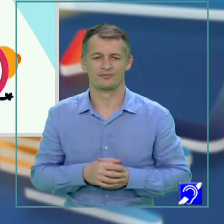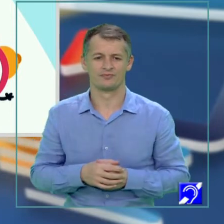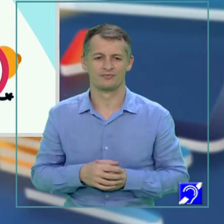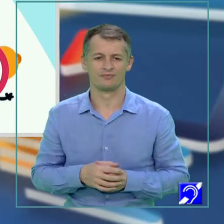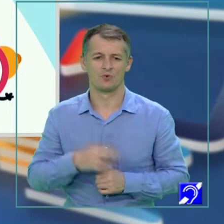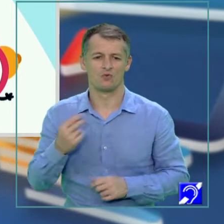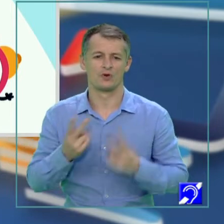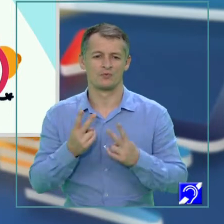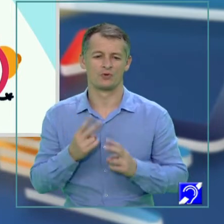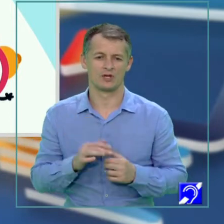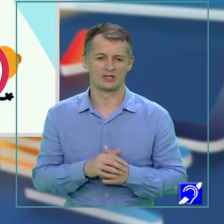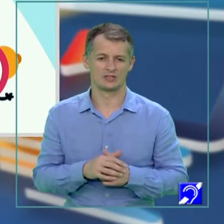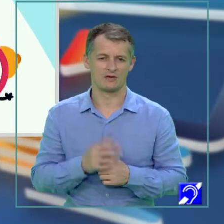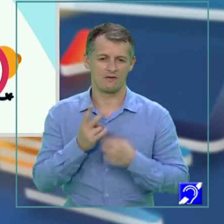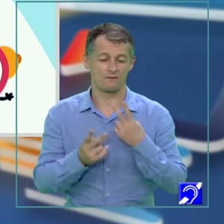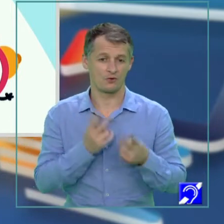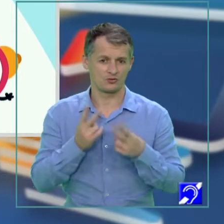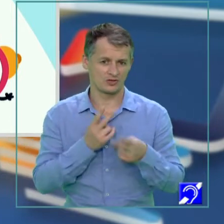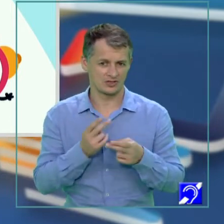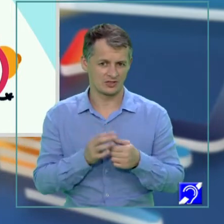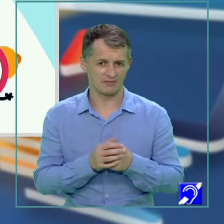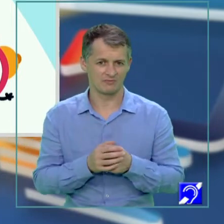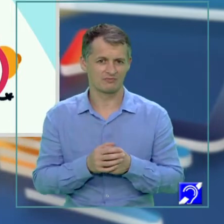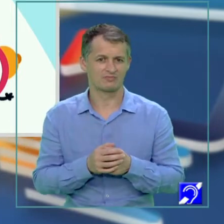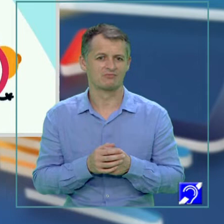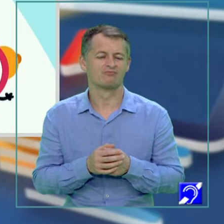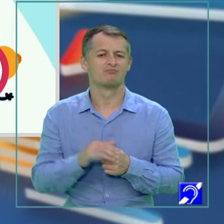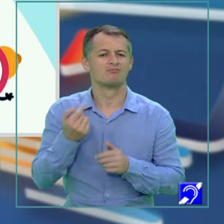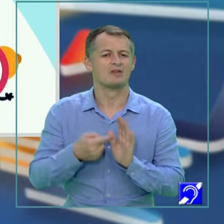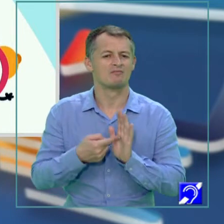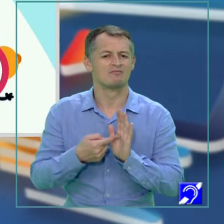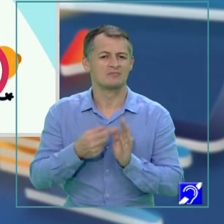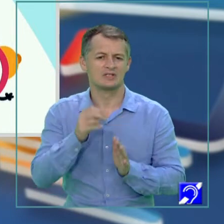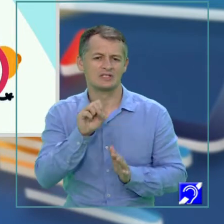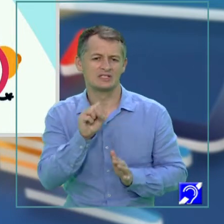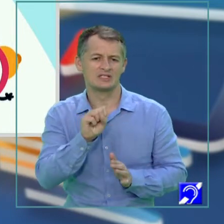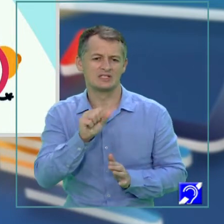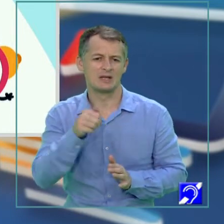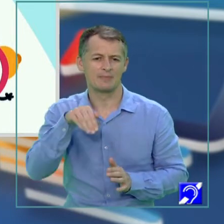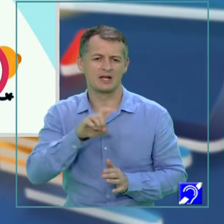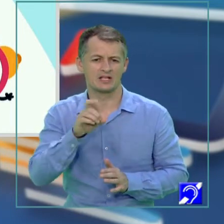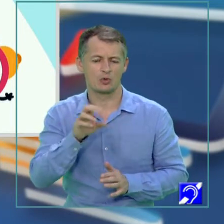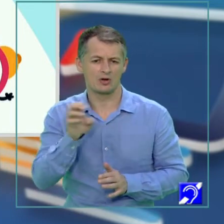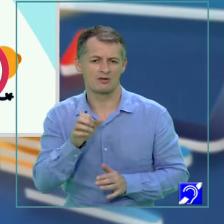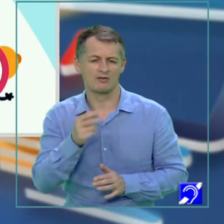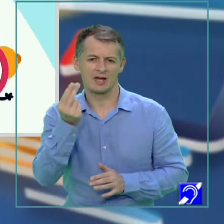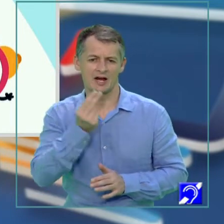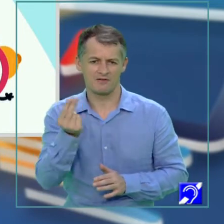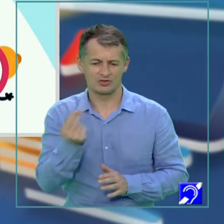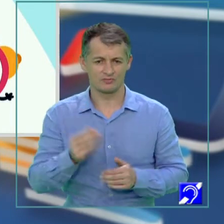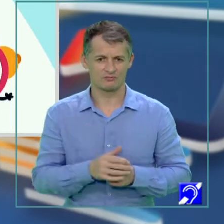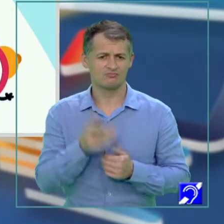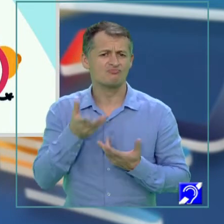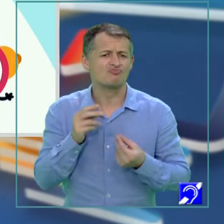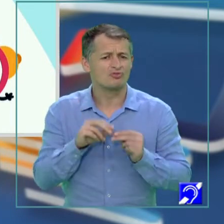să folosești semnalizatoare grafice pentru a regăsi mai ușor în text informațiile. Adică să